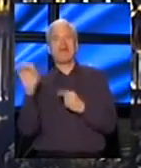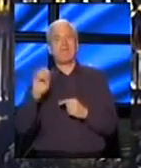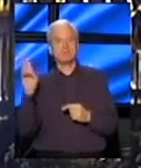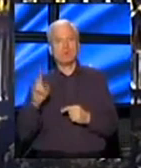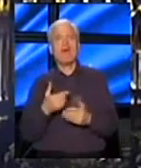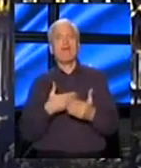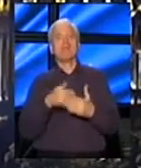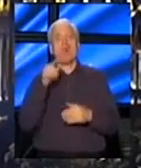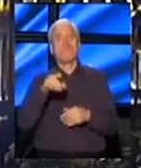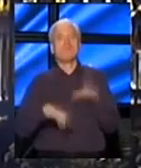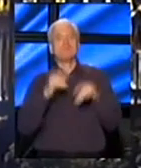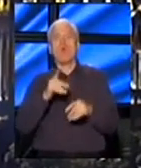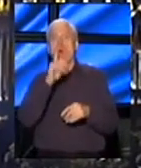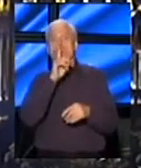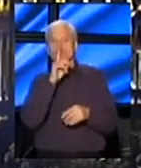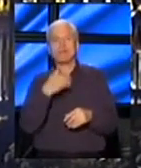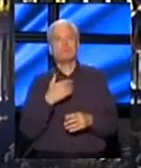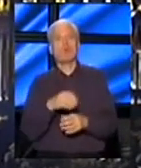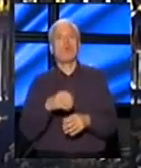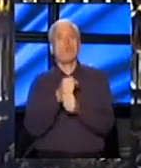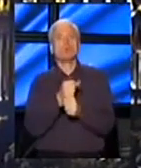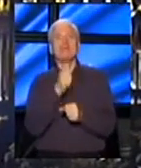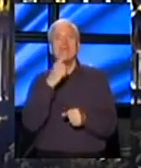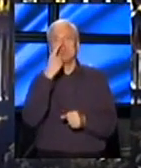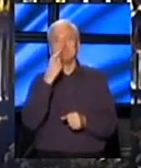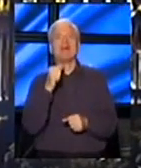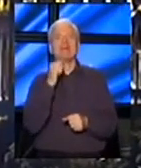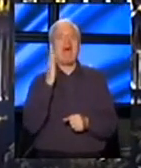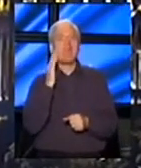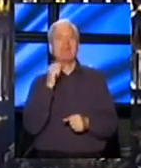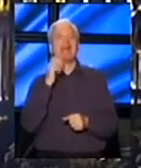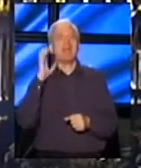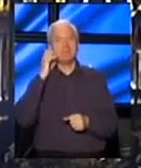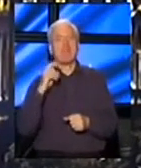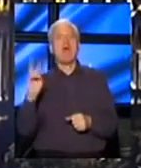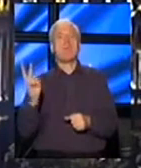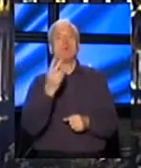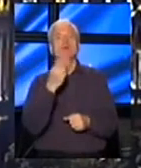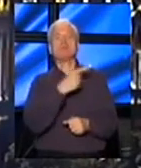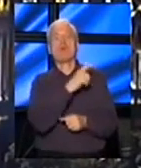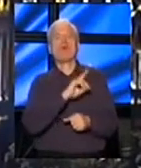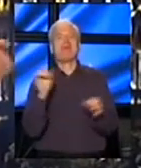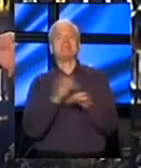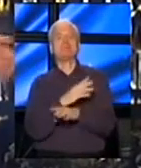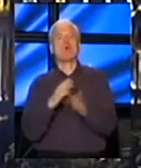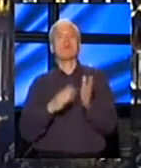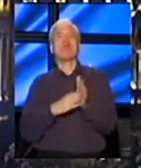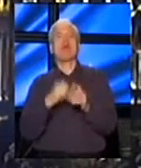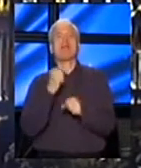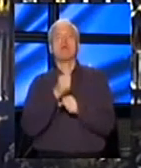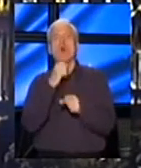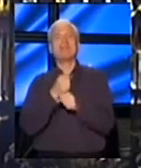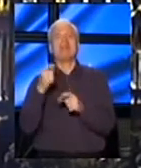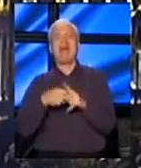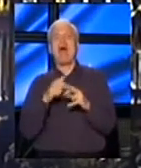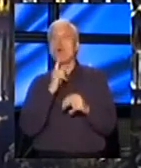izborima očutali su svoju podršku i Moskva, i Vašinton, i Brisel. Pozvali ste onog nesrećenog Milorada Dodika koji